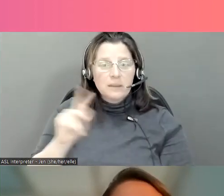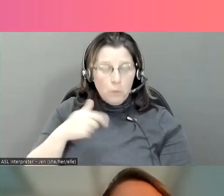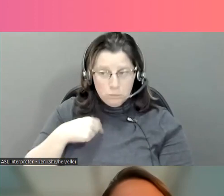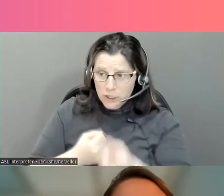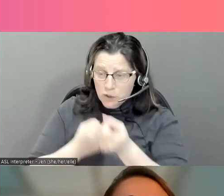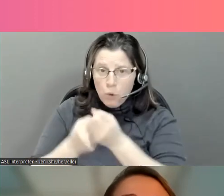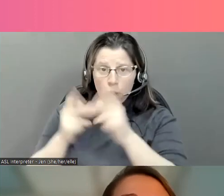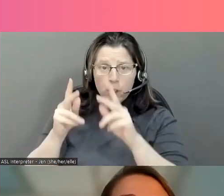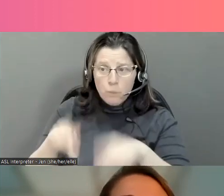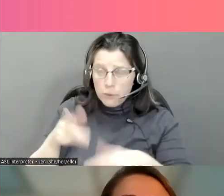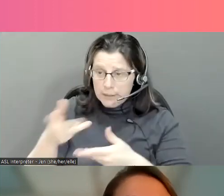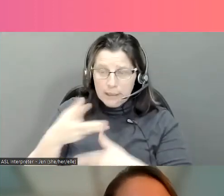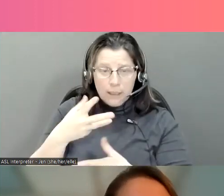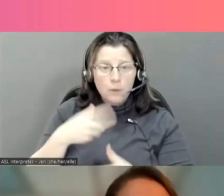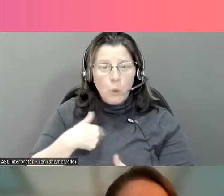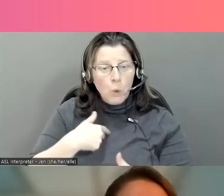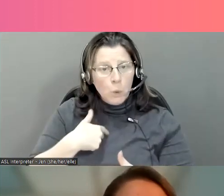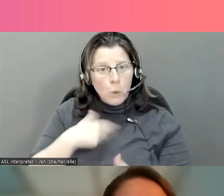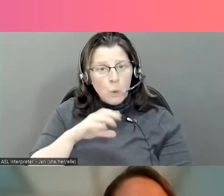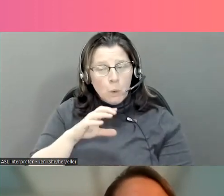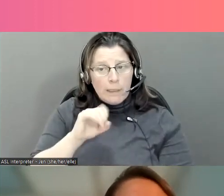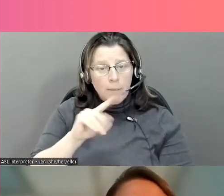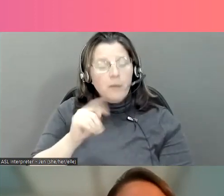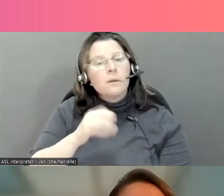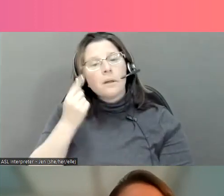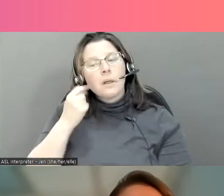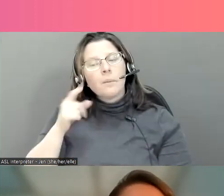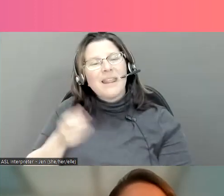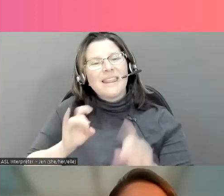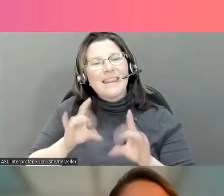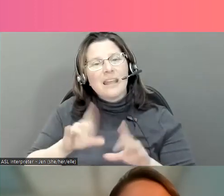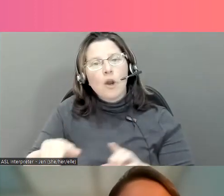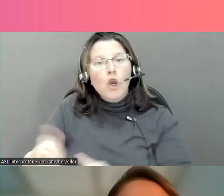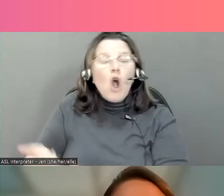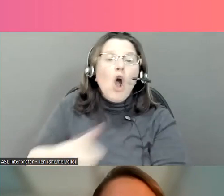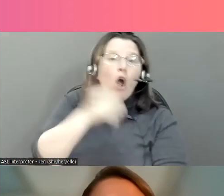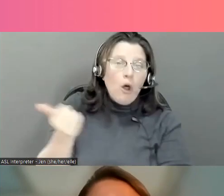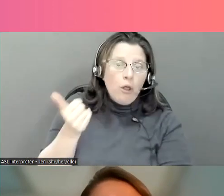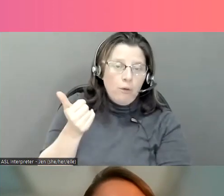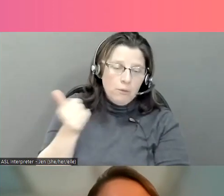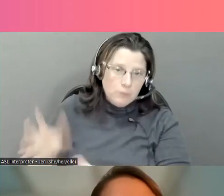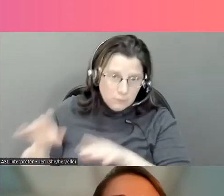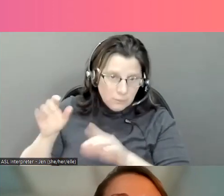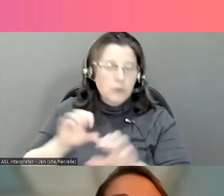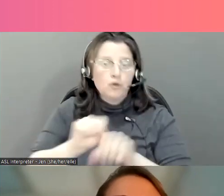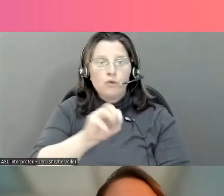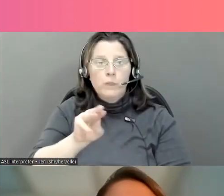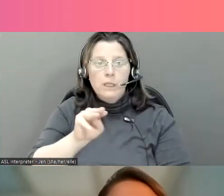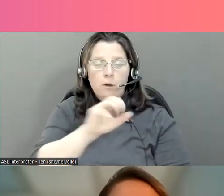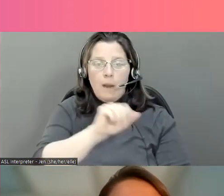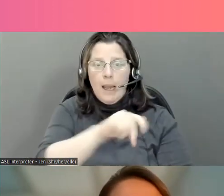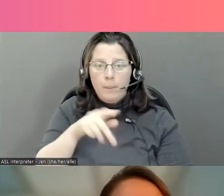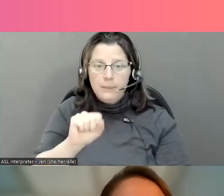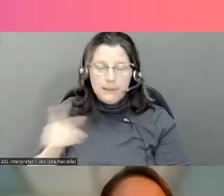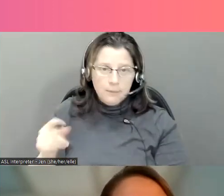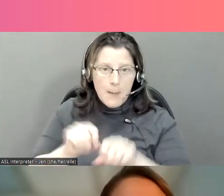En fait, les gens sur TikTok ont appuyé la personne qui avait fait son coming out. Mais la haine est apparue sur d'autres plateformes.'était une vidéo TikTok qui avait été